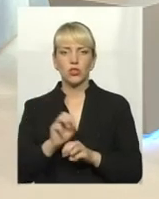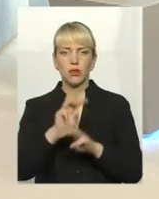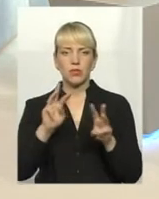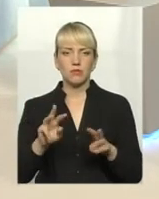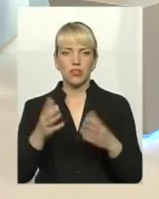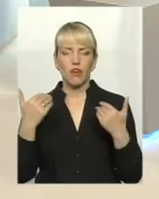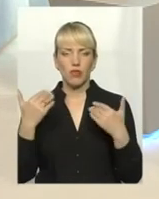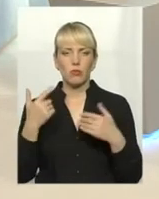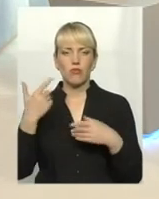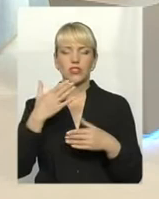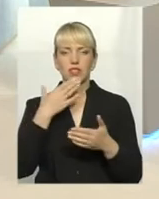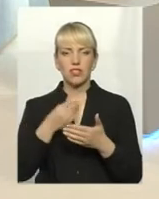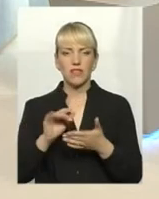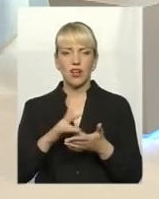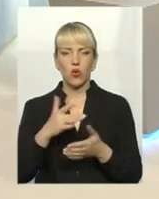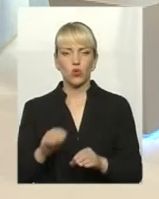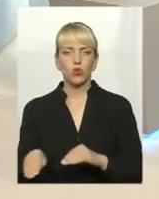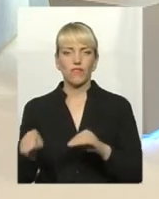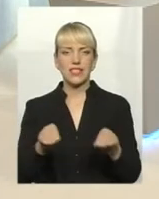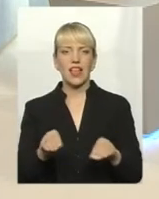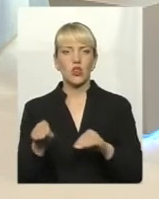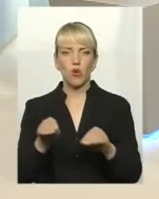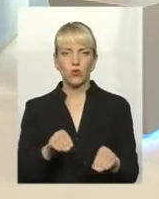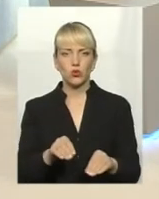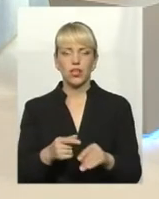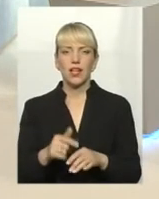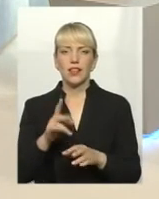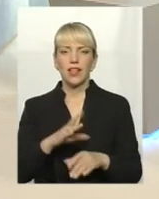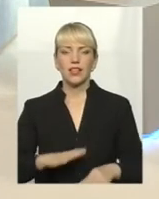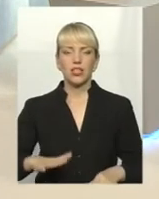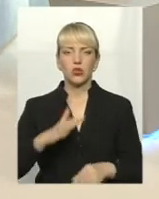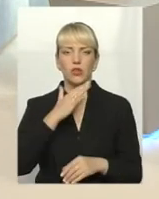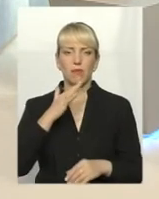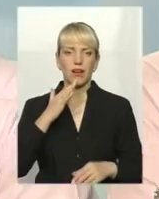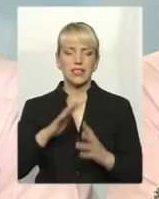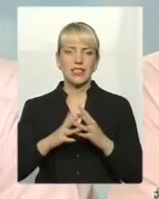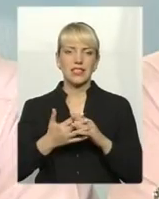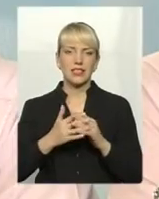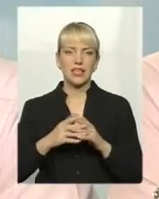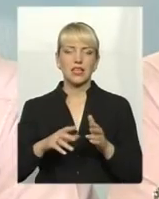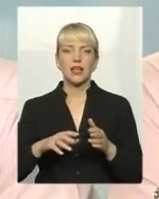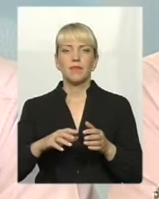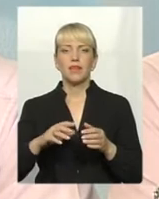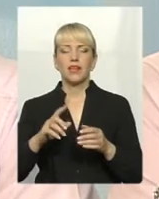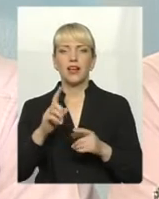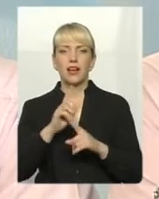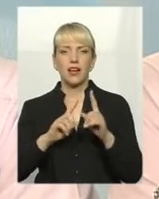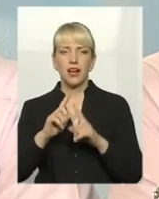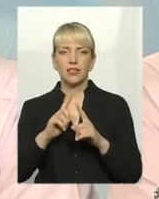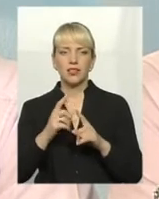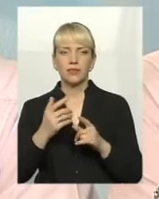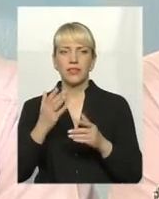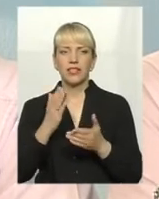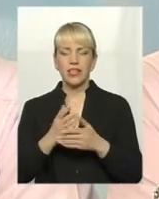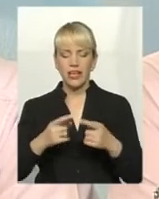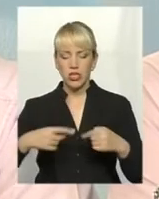відпочинок, вони вже за свій рахунок встановлюють. На території багатьох міських, селищних та сільських рад є зона відпочинку, де